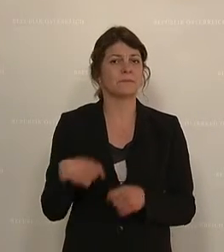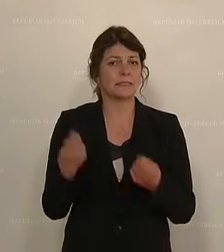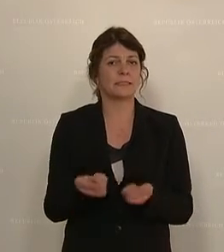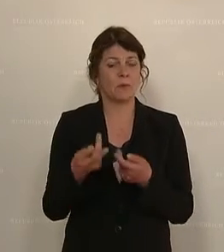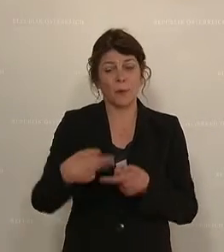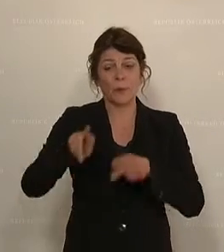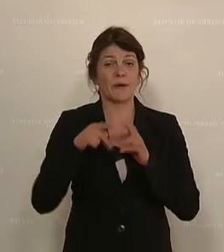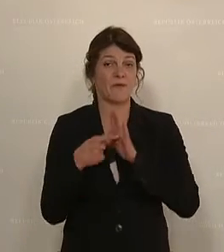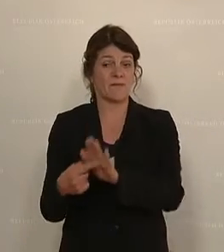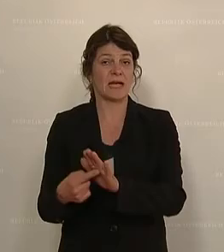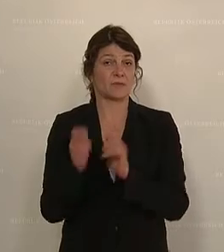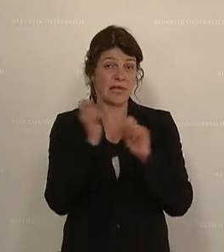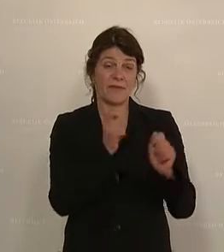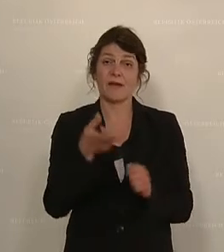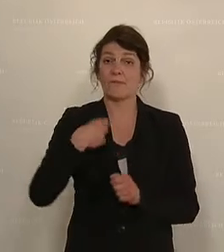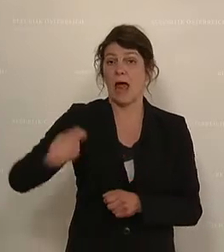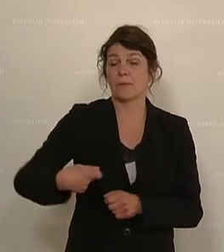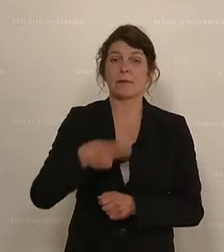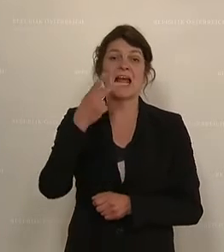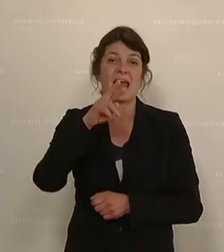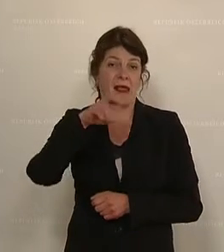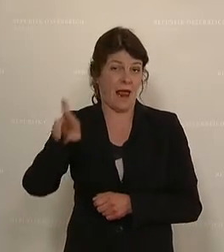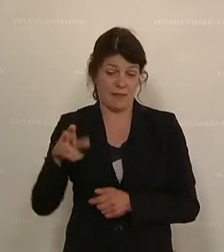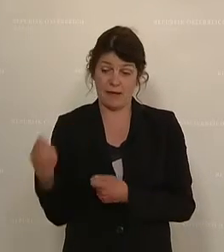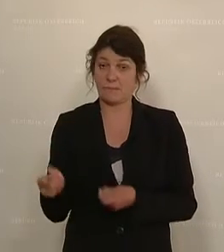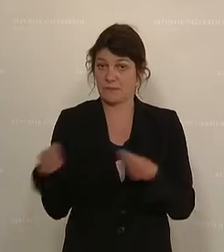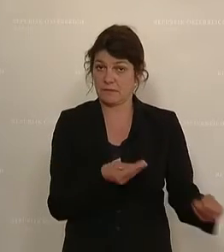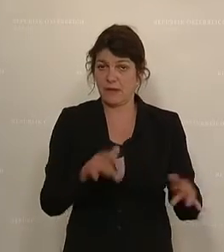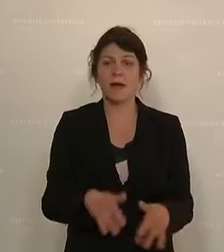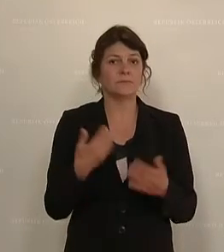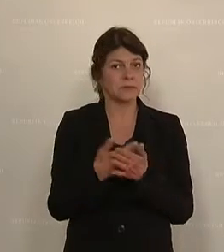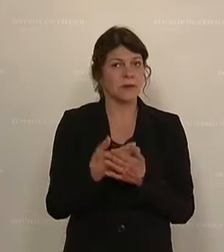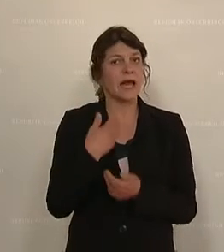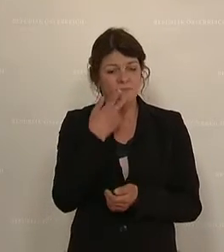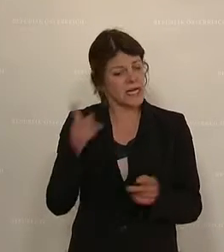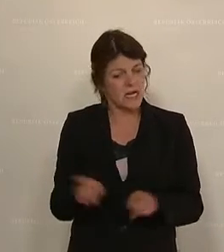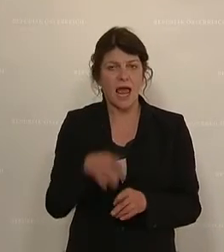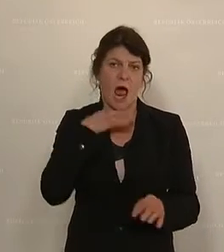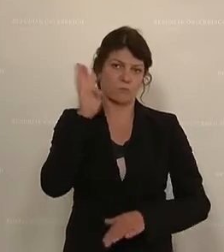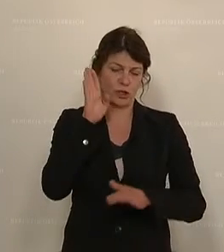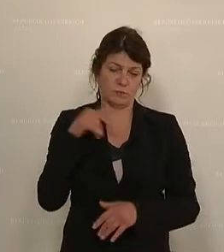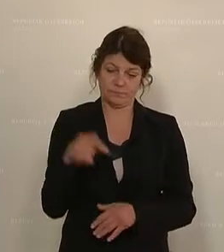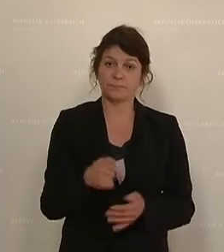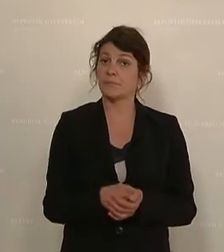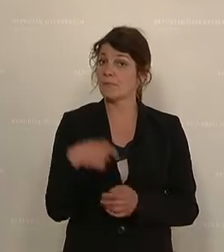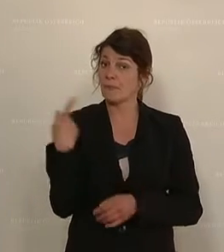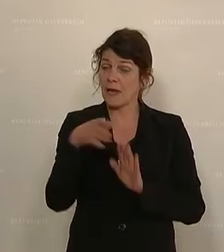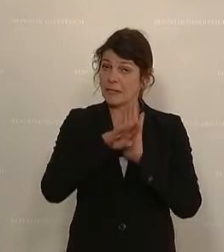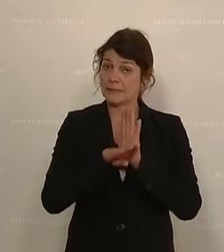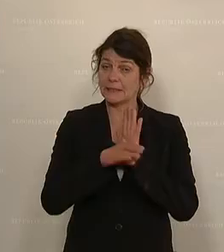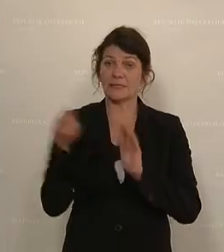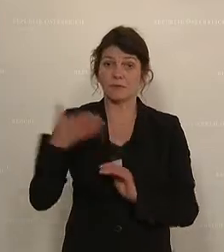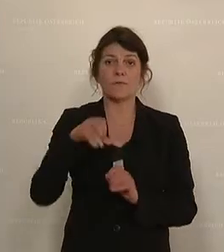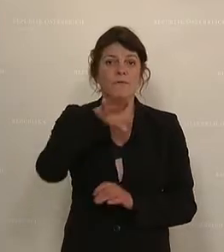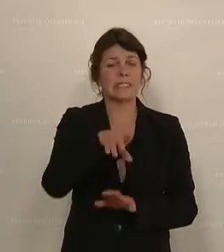Rückverweisungsantrag des Abgeordneten Kai-Jan Kreiner vor. Ich lasse daher sogleich darüber abstimmen, den Gesetzentwurf in